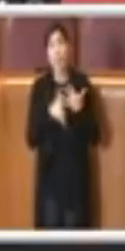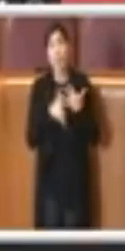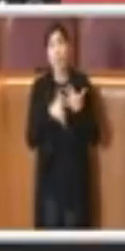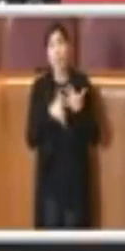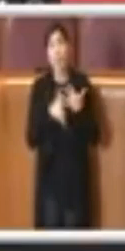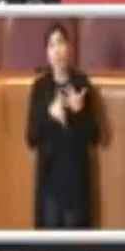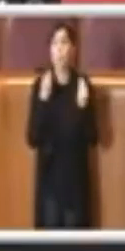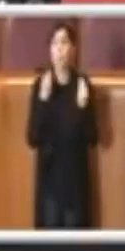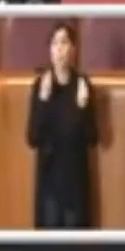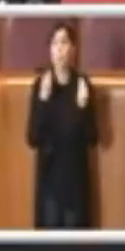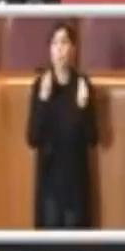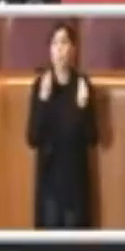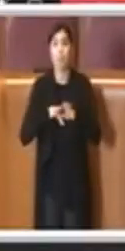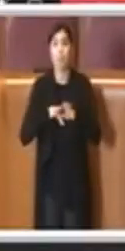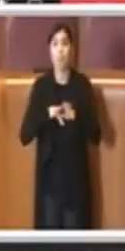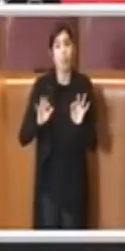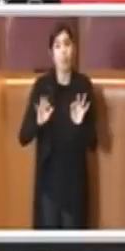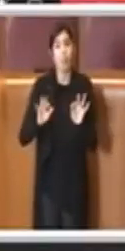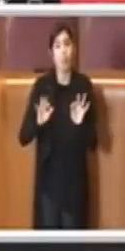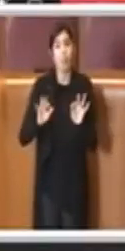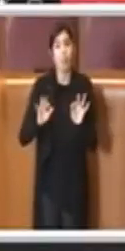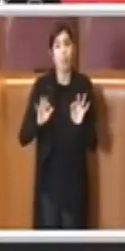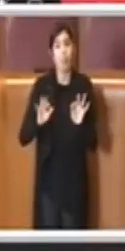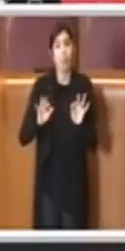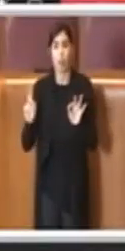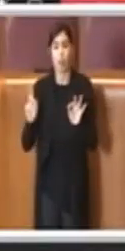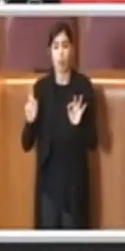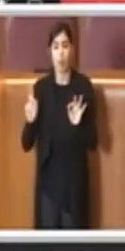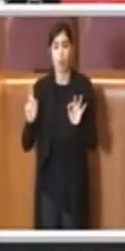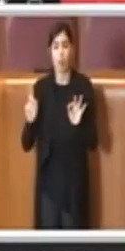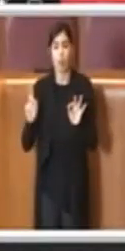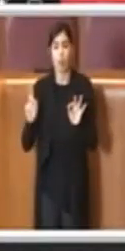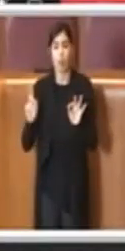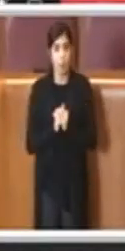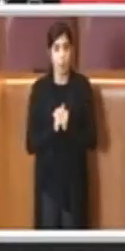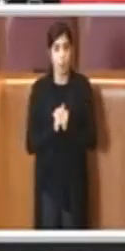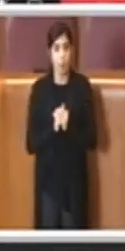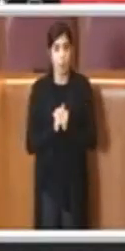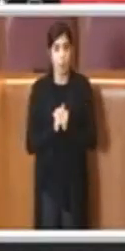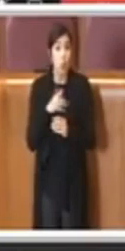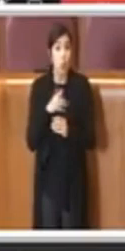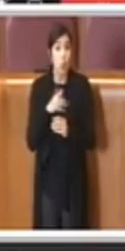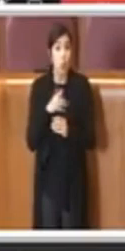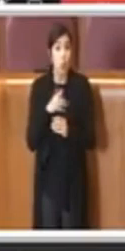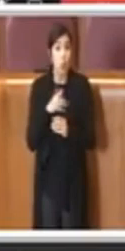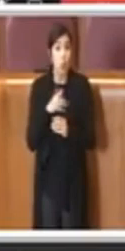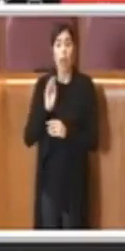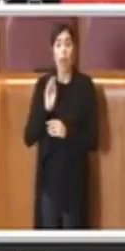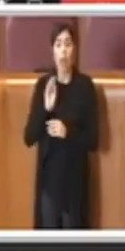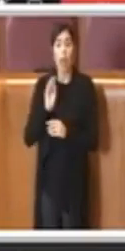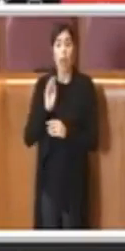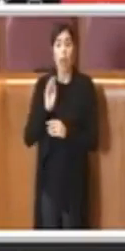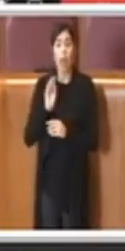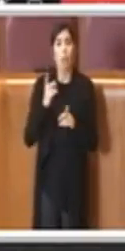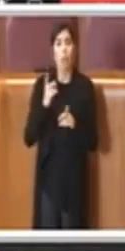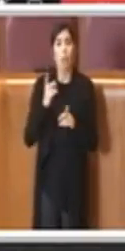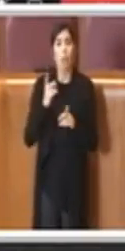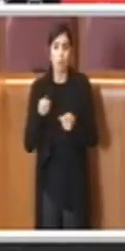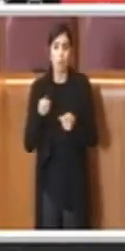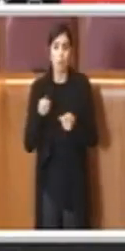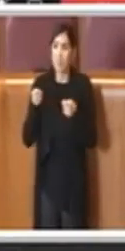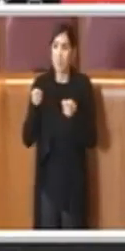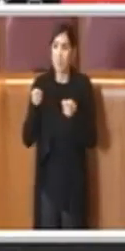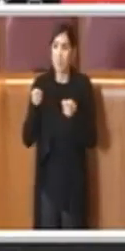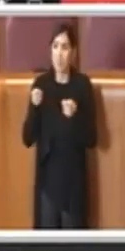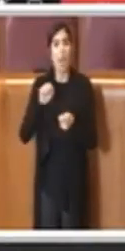finanziando le ASL regionali, so che comunque il governo già l'aveva chiesto per promuovere una mappatura